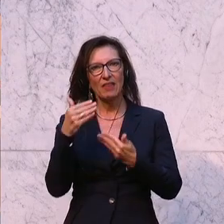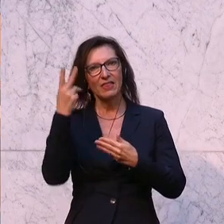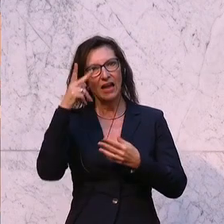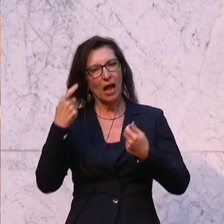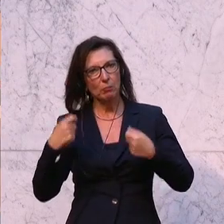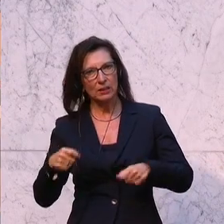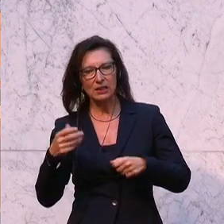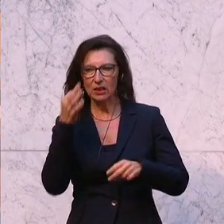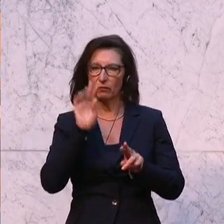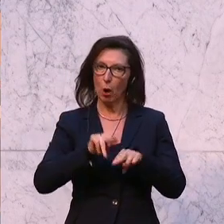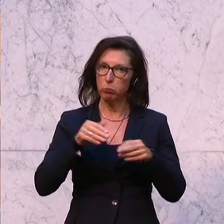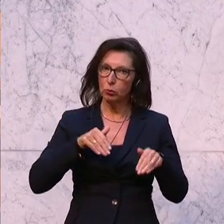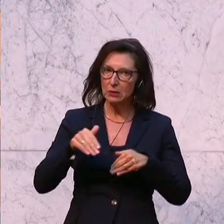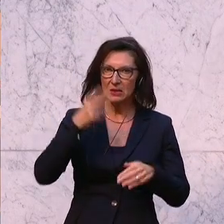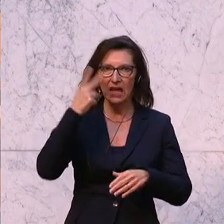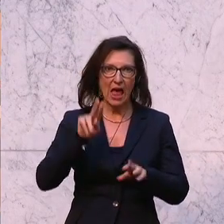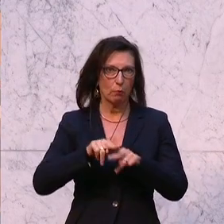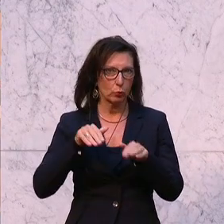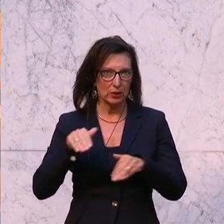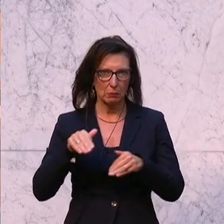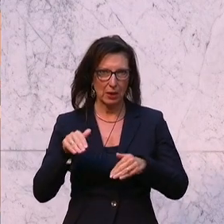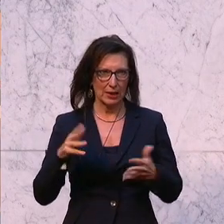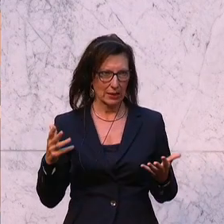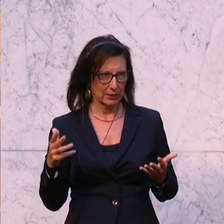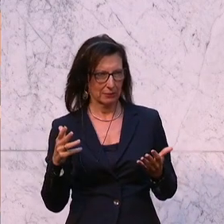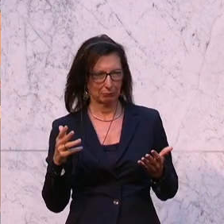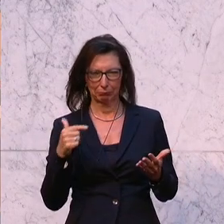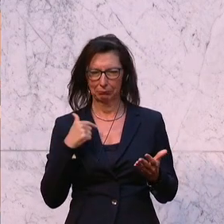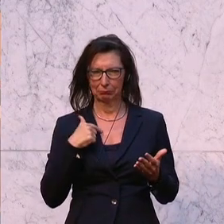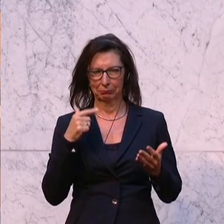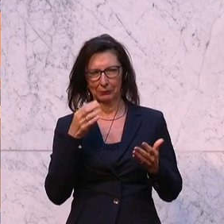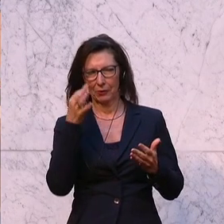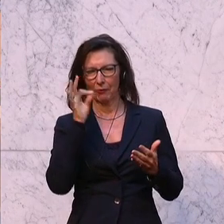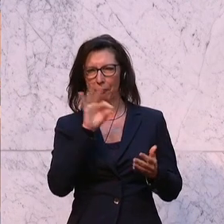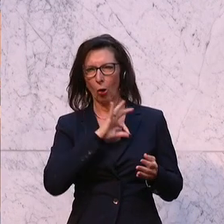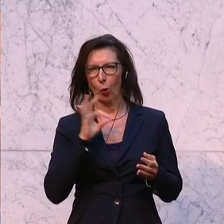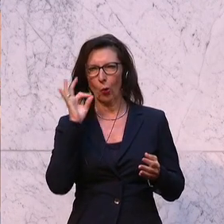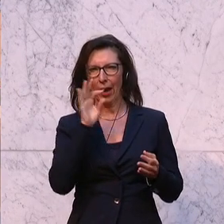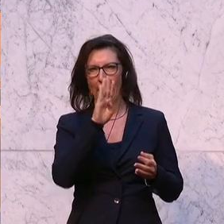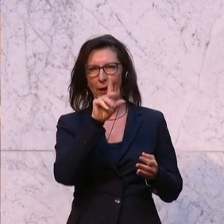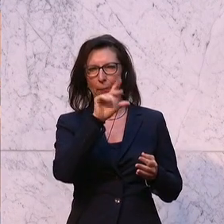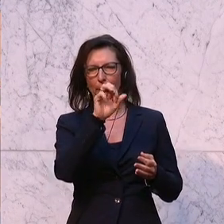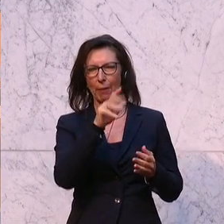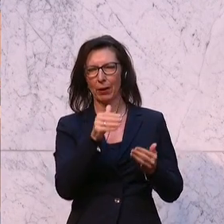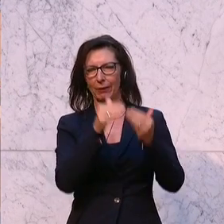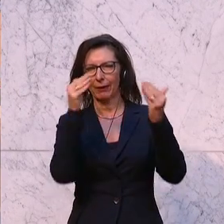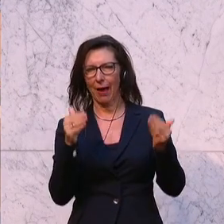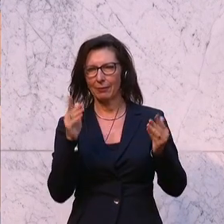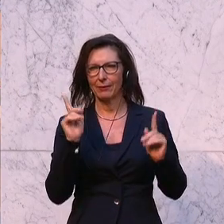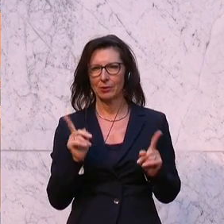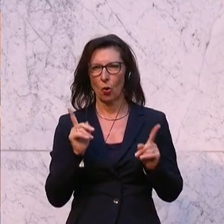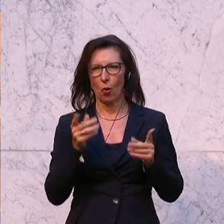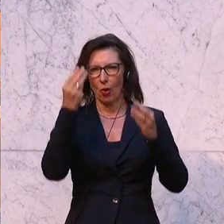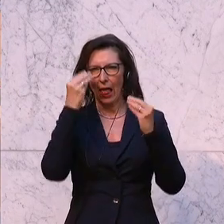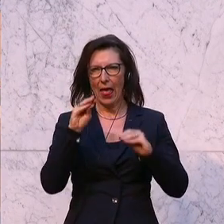Im Wort ist Nikolaus Scherak. Ich bin ja im Gegensatz zu Frau Kollegin Brimlinger noch eher der Meinung, dass man ein bisschen zurückhaltend mit